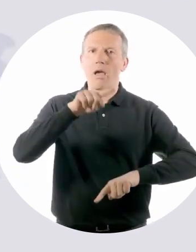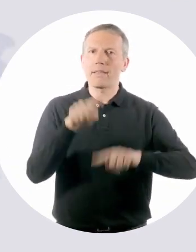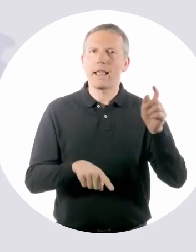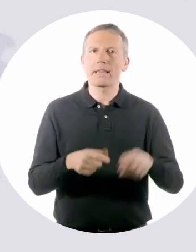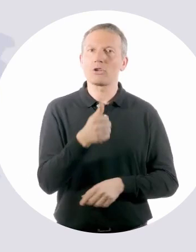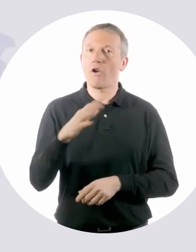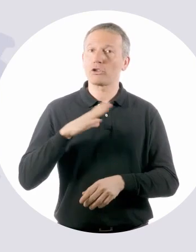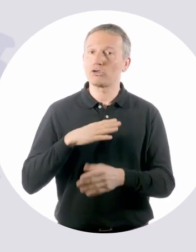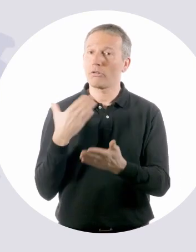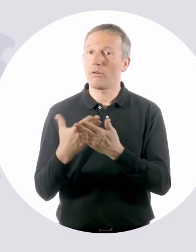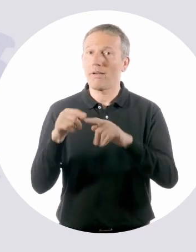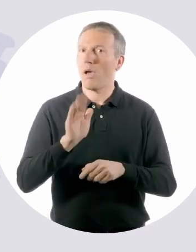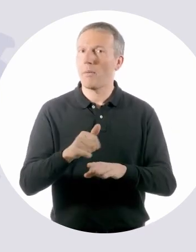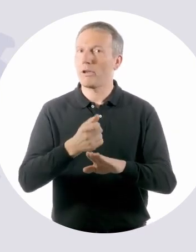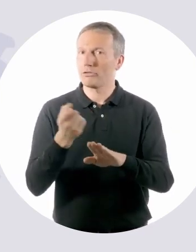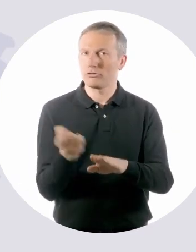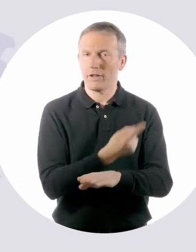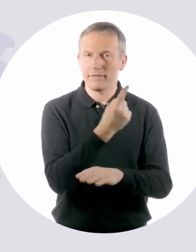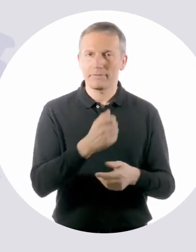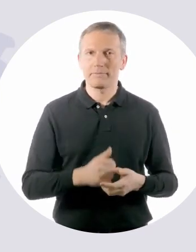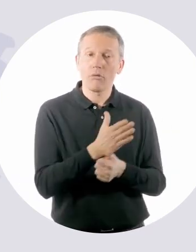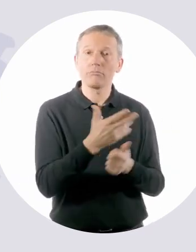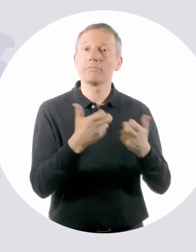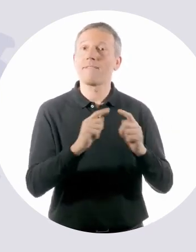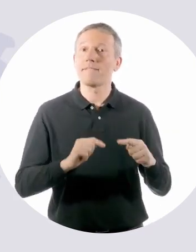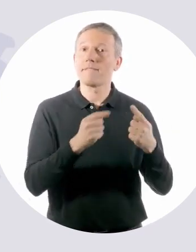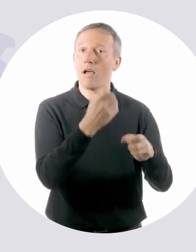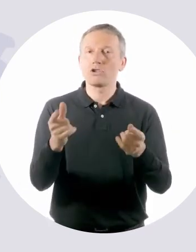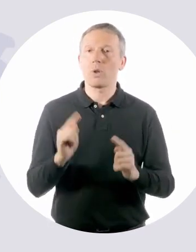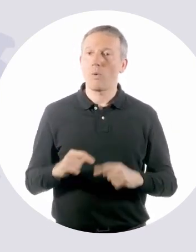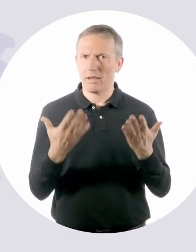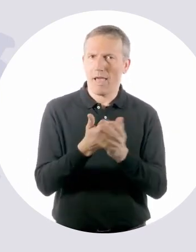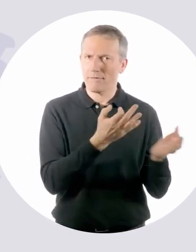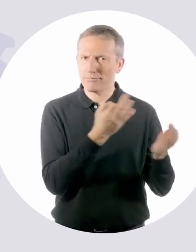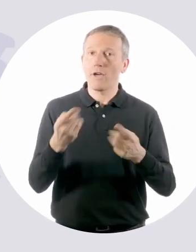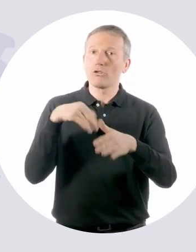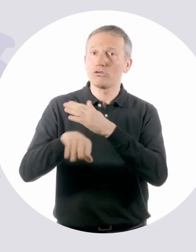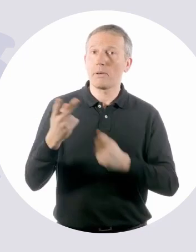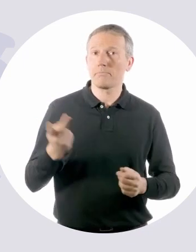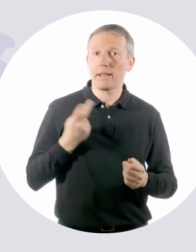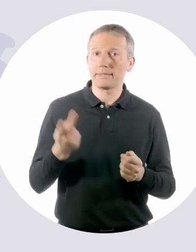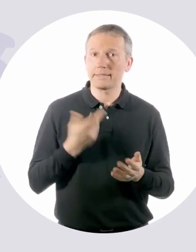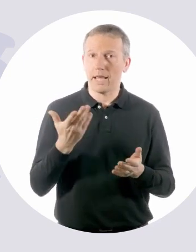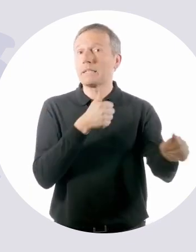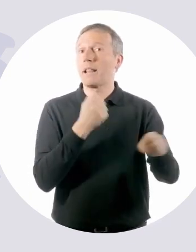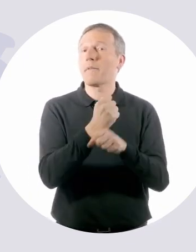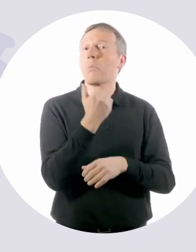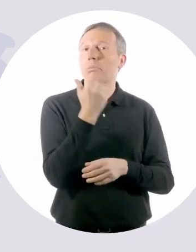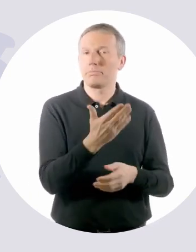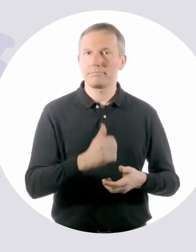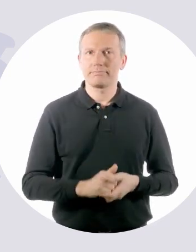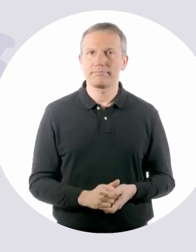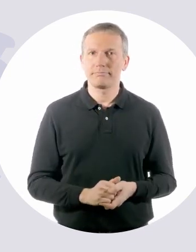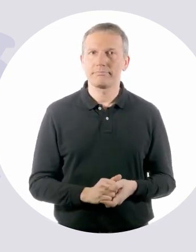Tout déplacement est interdit, sauf muni de mouchoirs à usage unique dans les cas suivants. Allez-vous laver chez un professionnel de santé si le